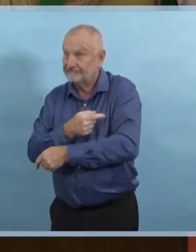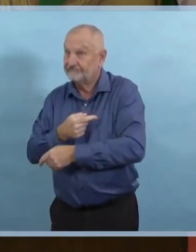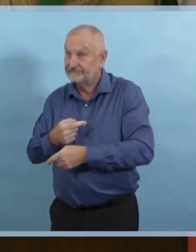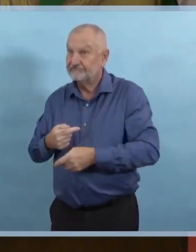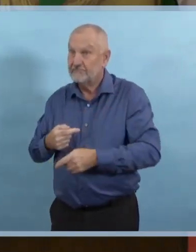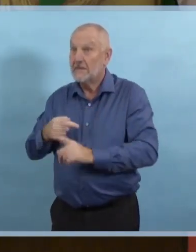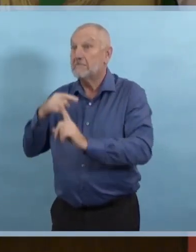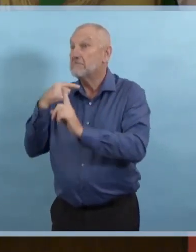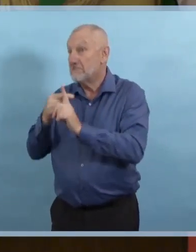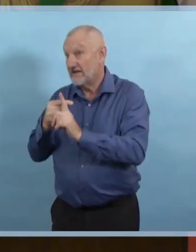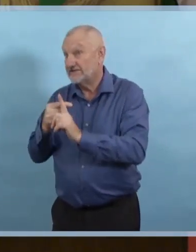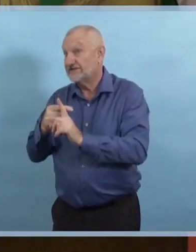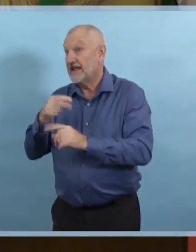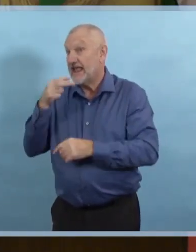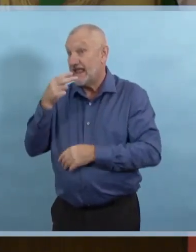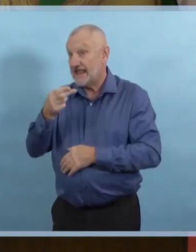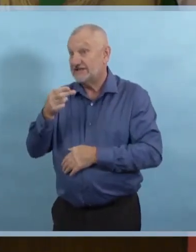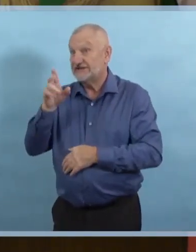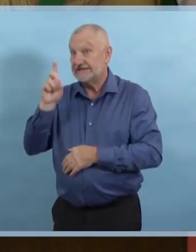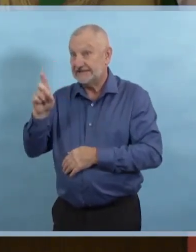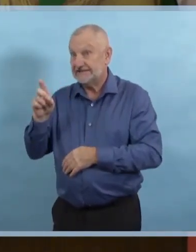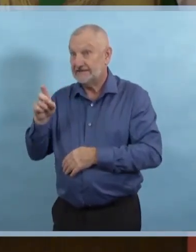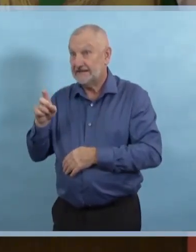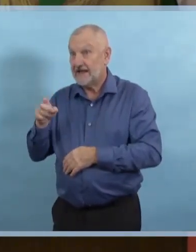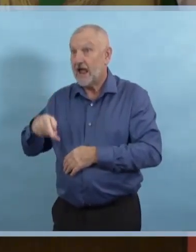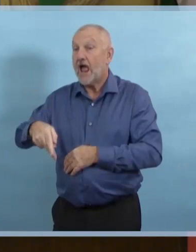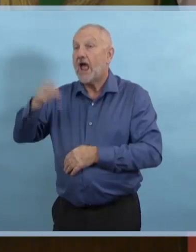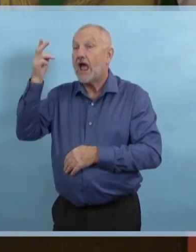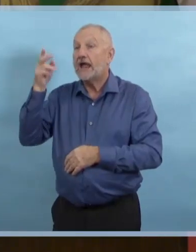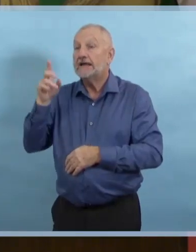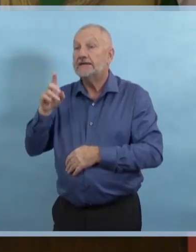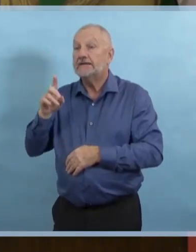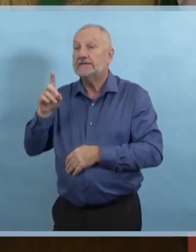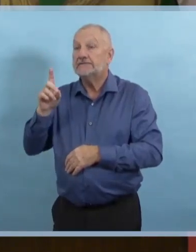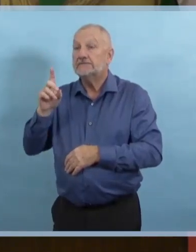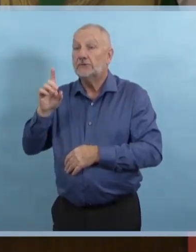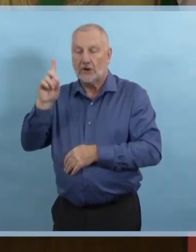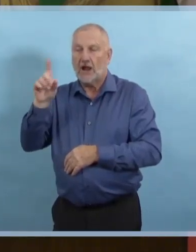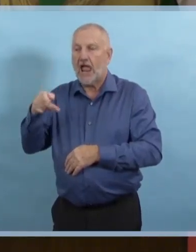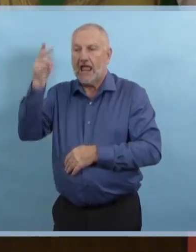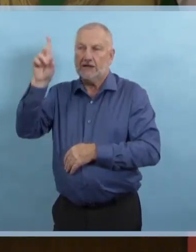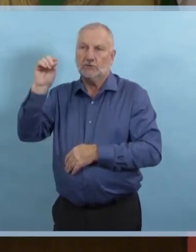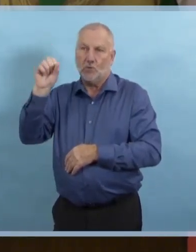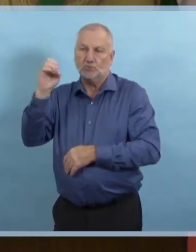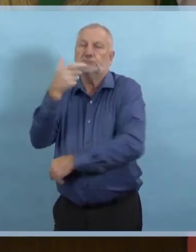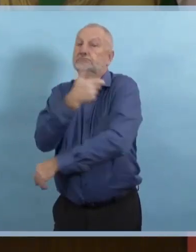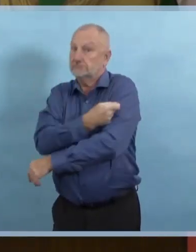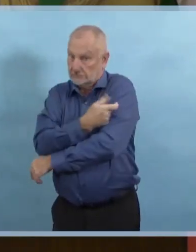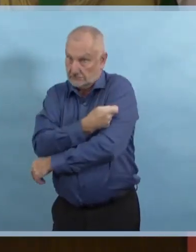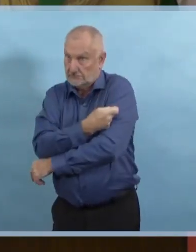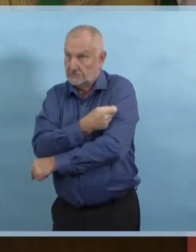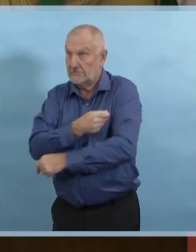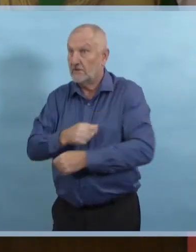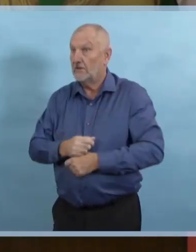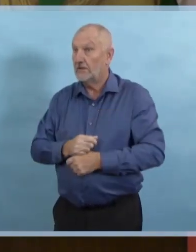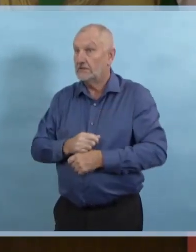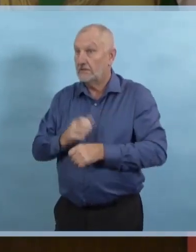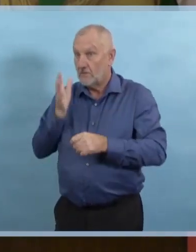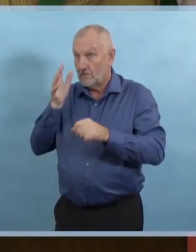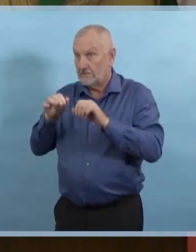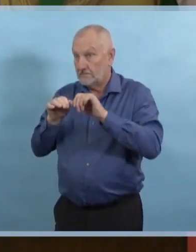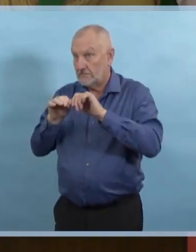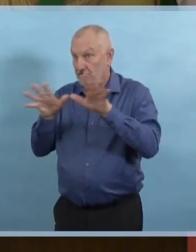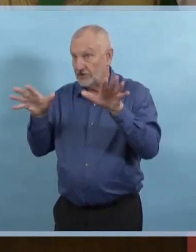Nous avons envoyé 31 % plus de vaccins jusqu'à maintenant comparé à l'an dernier, à la date